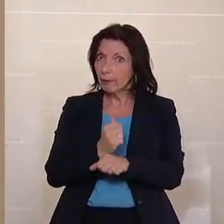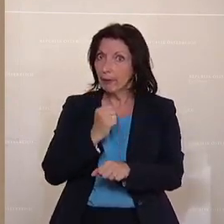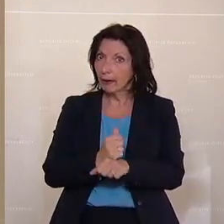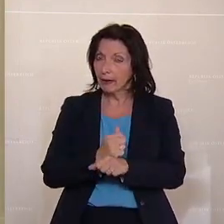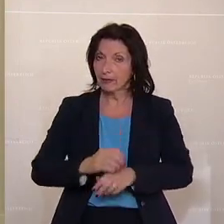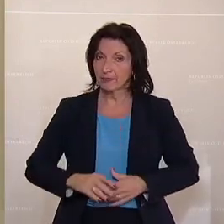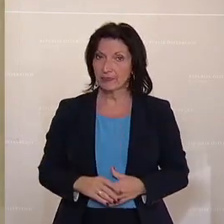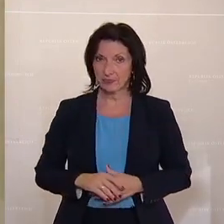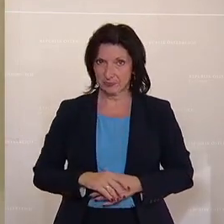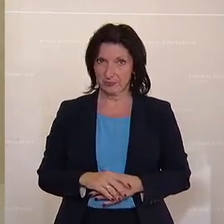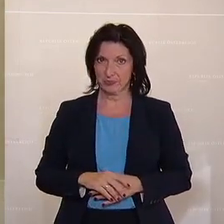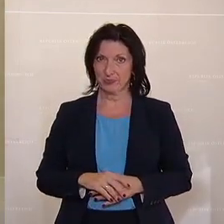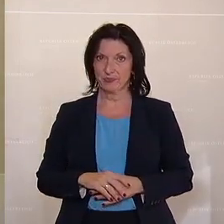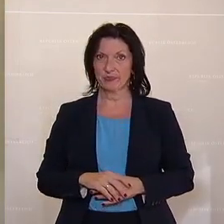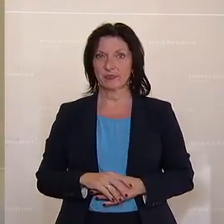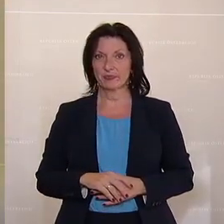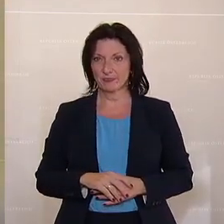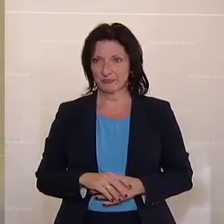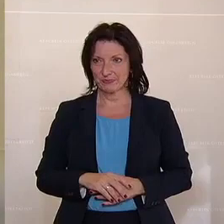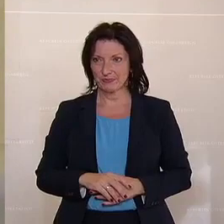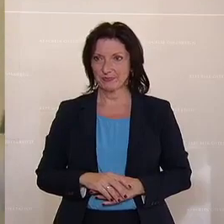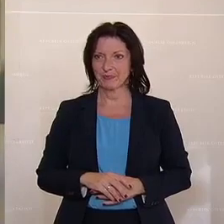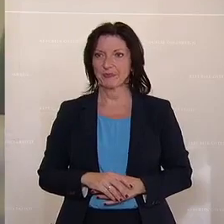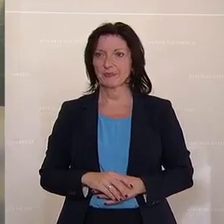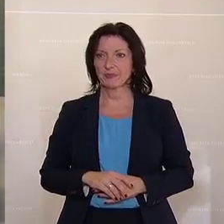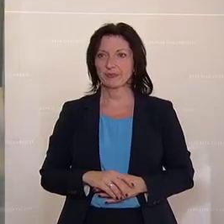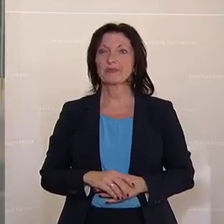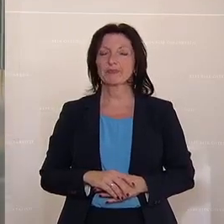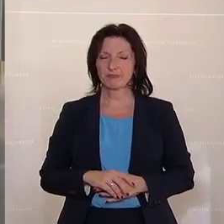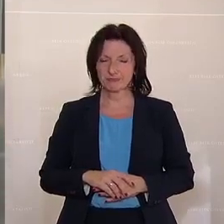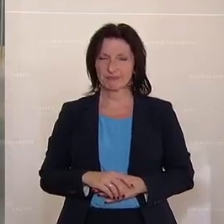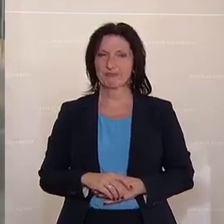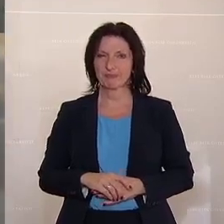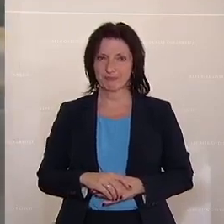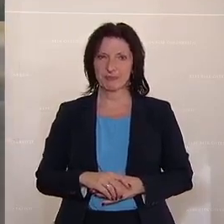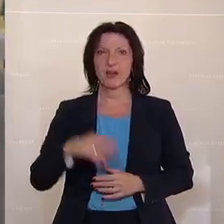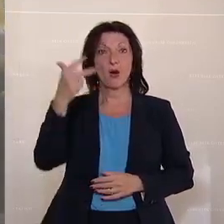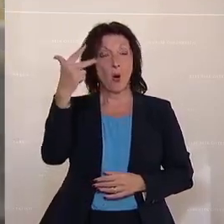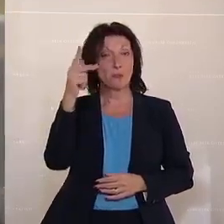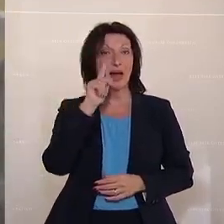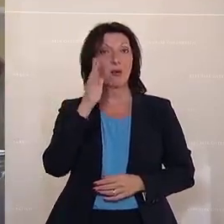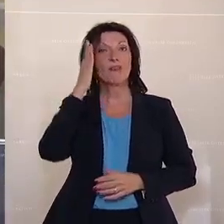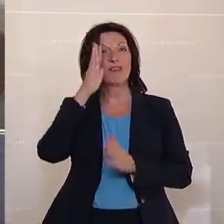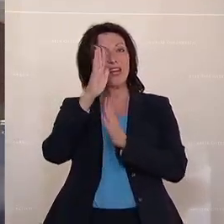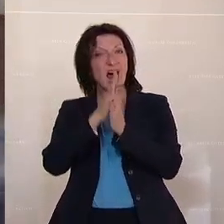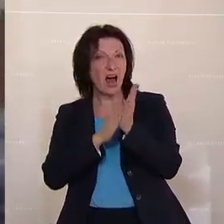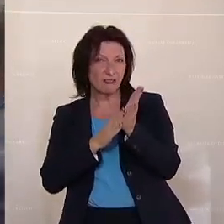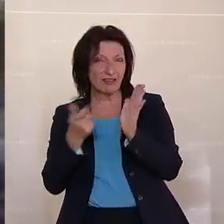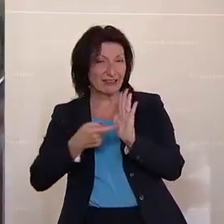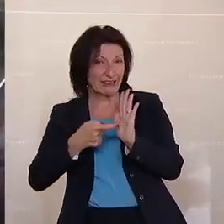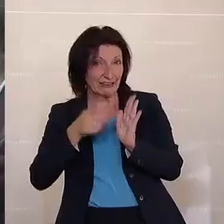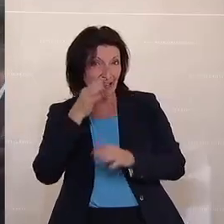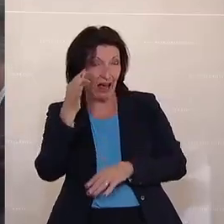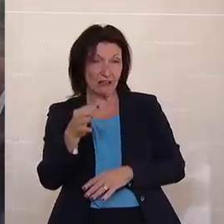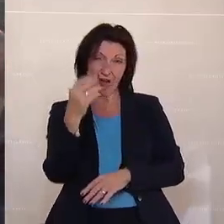Das war der Abgeordnete Hermann Brückel von der FPÖ. Er fordert auch eine Attraktivierung für Männer, als Kindergärtner zu arbeiten. Seine Partei